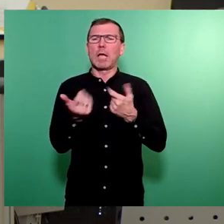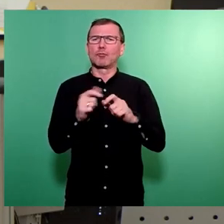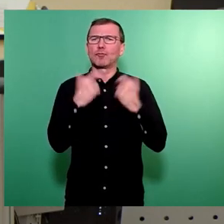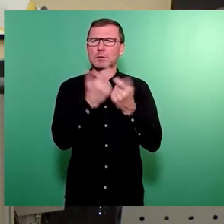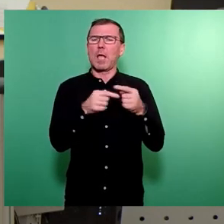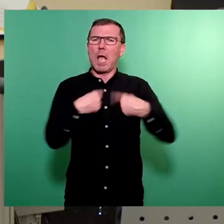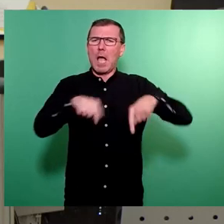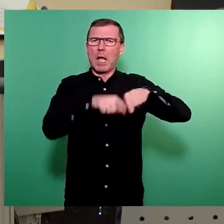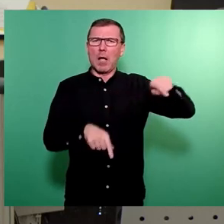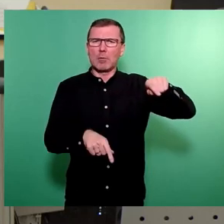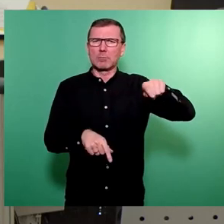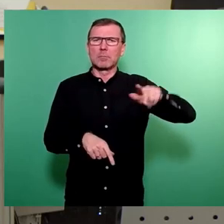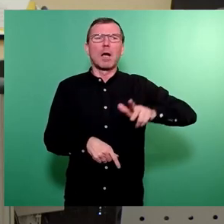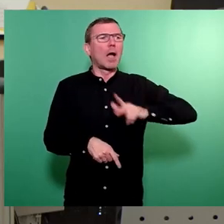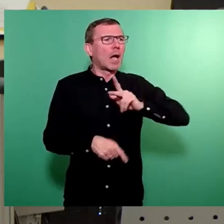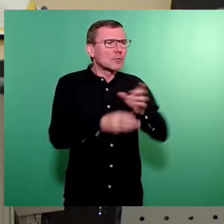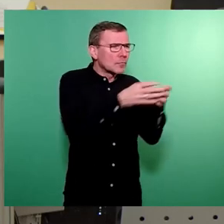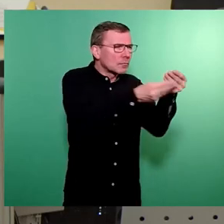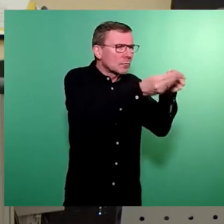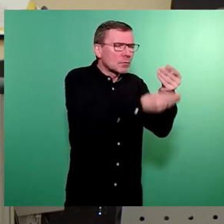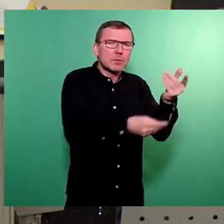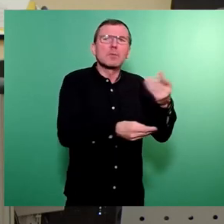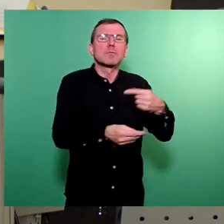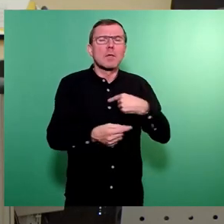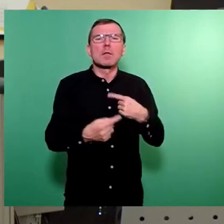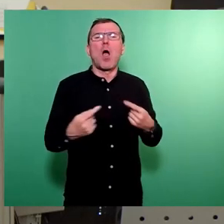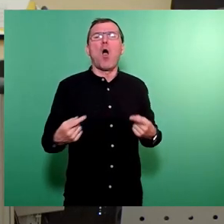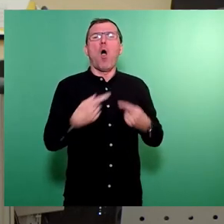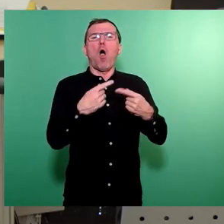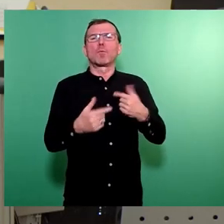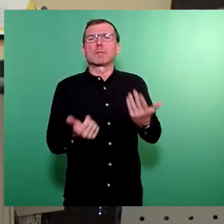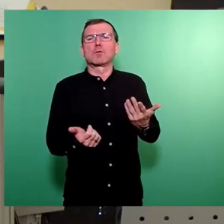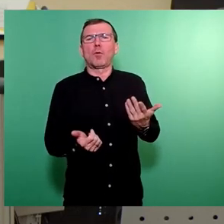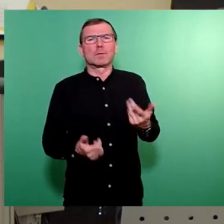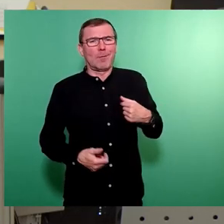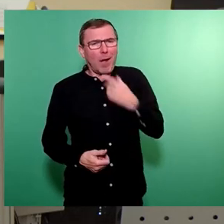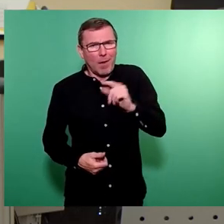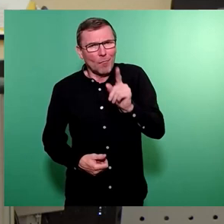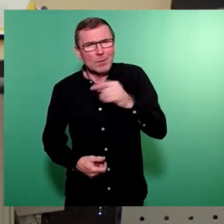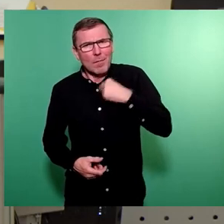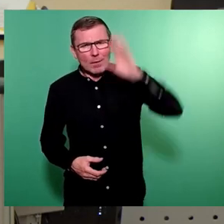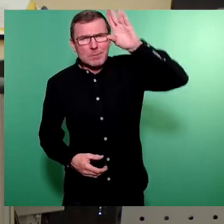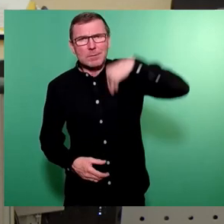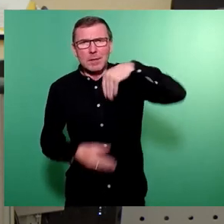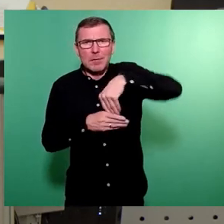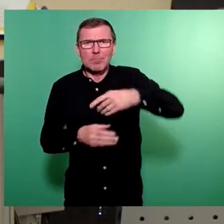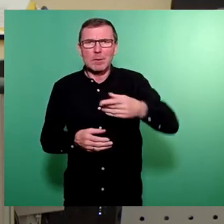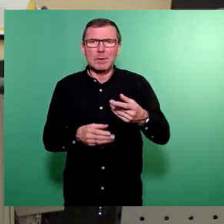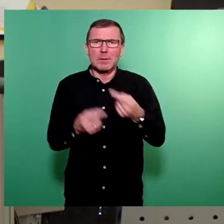exklusive zur Opposition gemacht, wie wir wollen. Wir hätten gern etwas mitgespielt